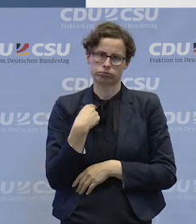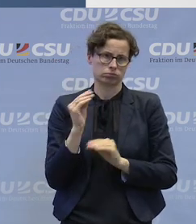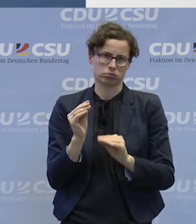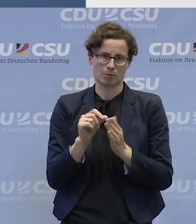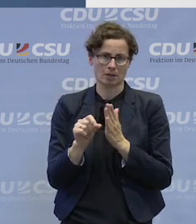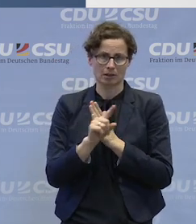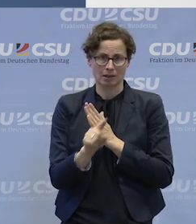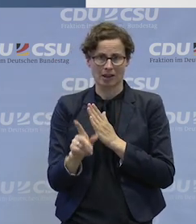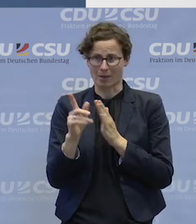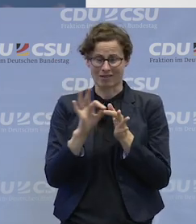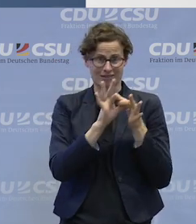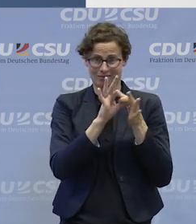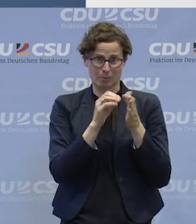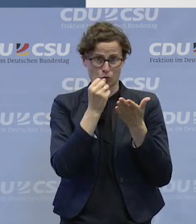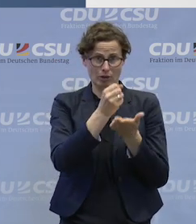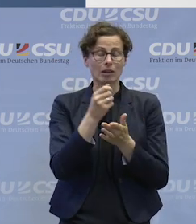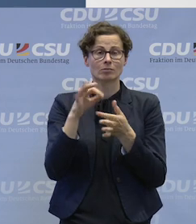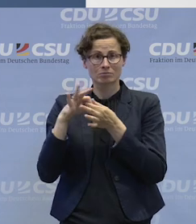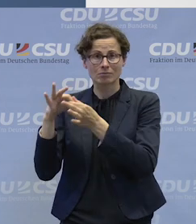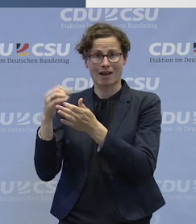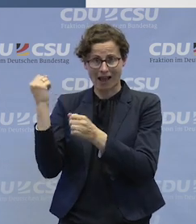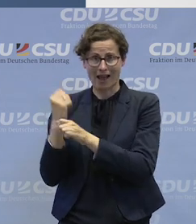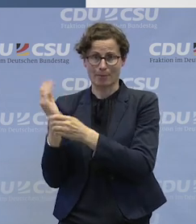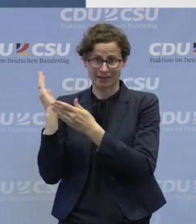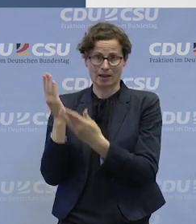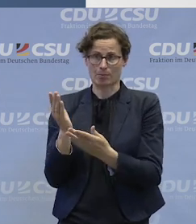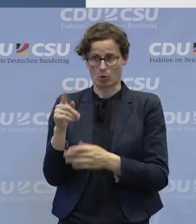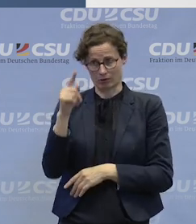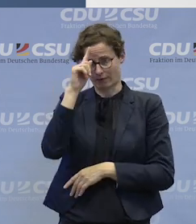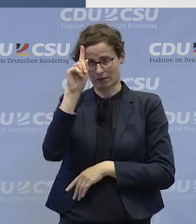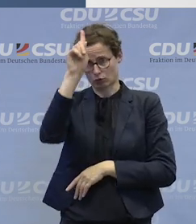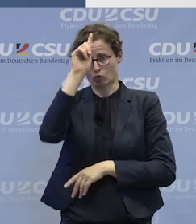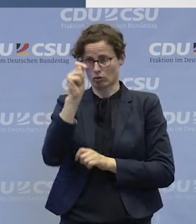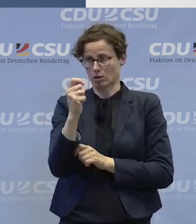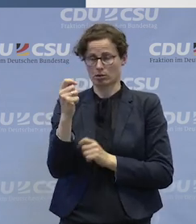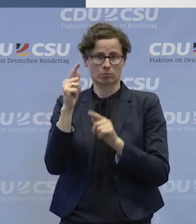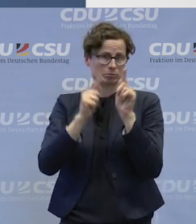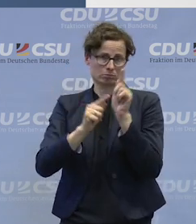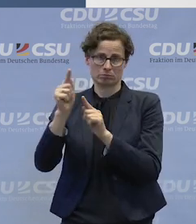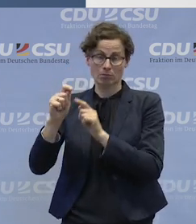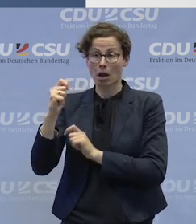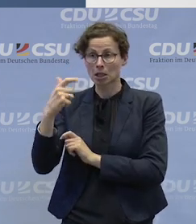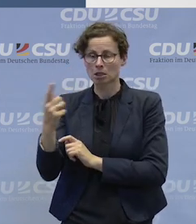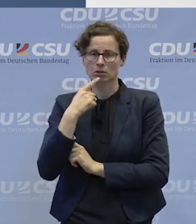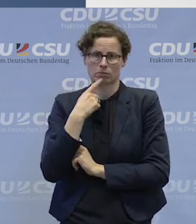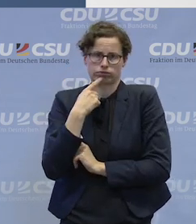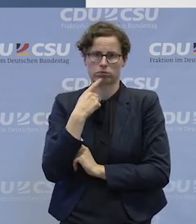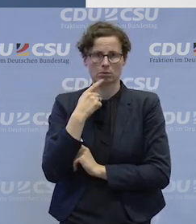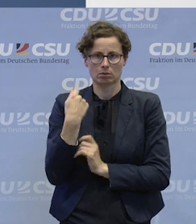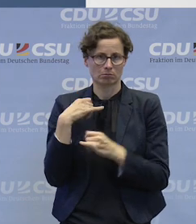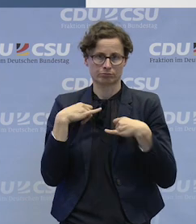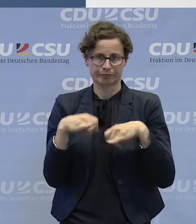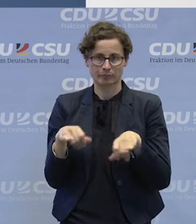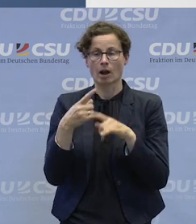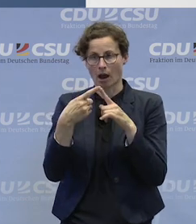Integrationsfachdiensten, sondern tatsächlich an dem Arbeitgeber. Und da ist die Welt ganz bunt und jeder Arbeitgeber, glaube ich, hat so eine eigene Politik der